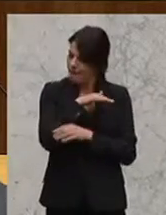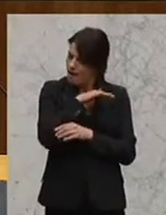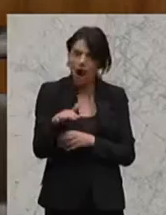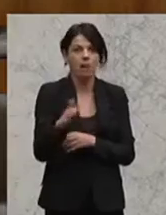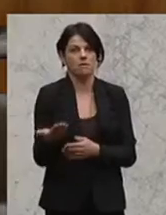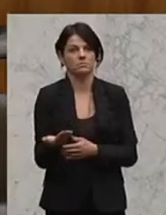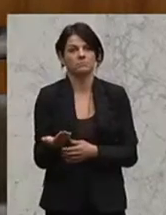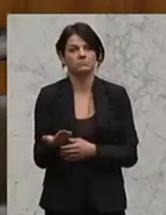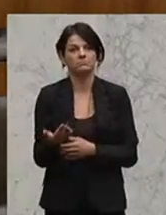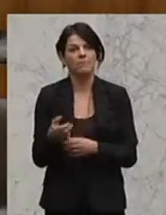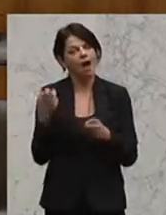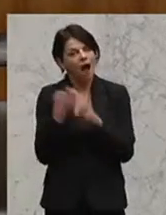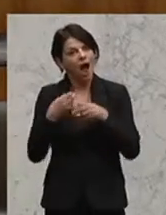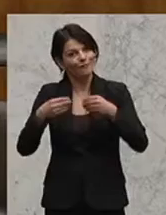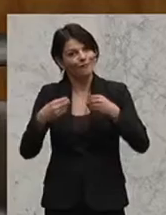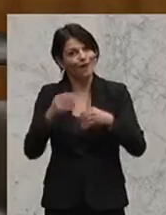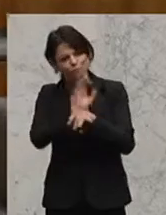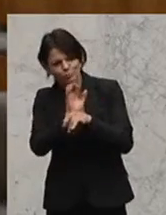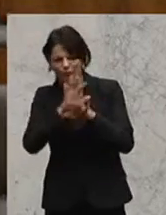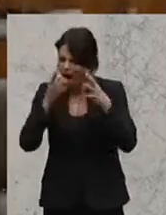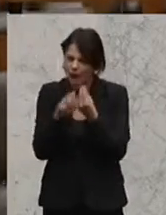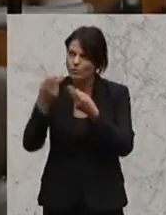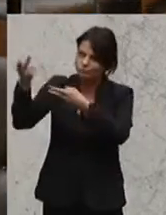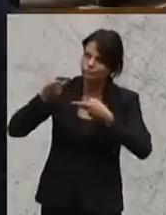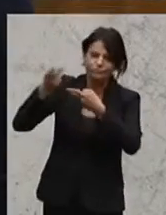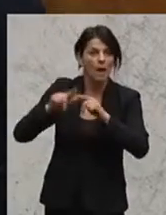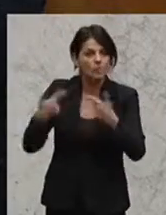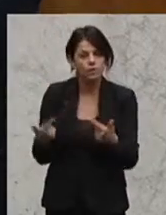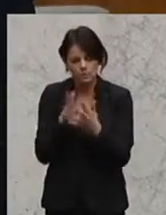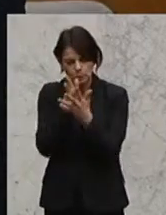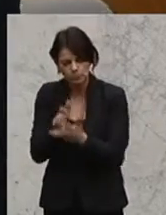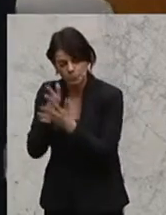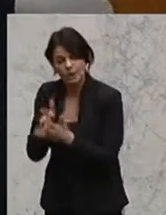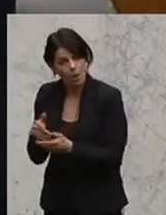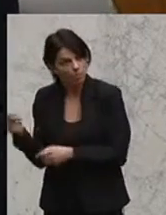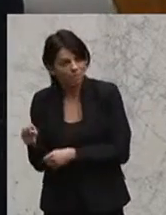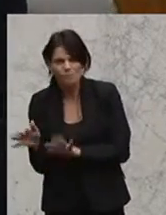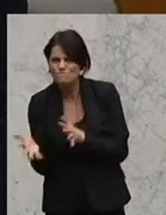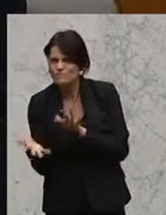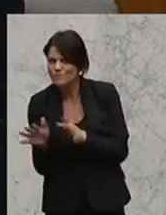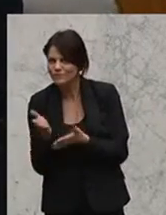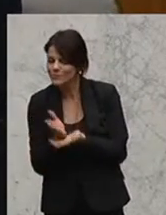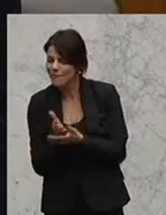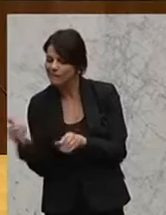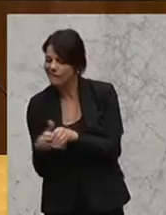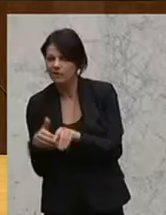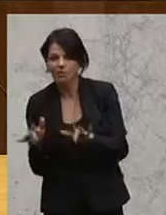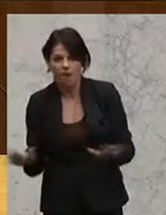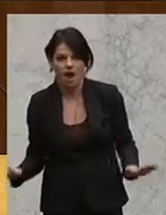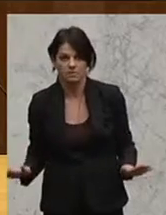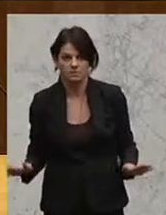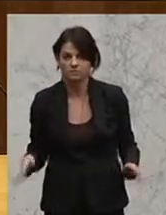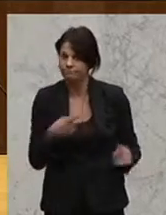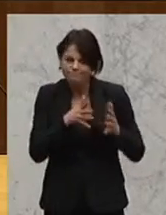Hardware-Produkte, die sie bezieht aus dem Ausland, ob die in irgendeiner Form befallen sind. Die machen da einen